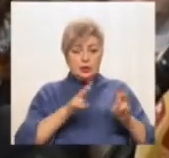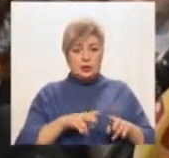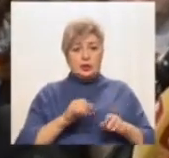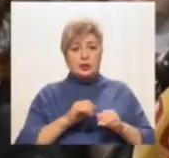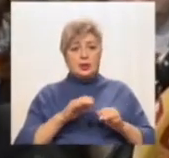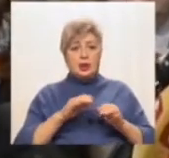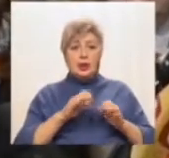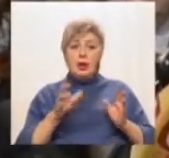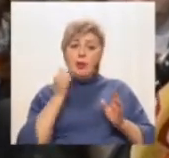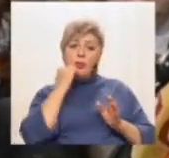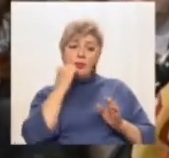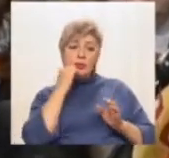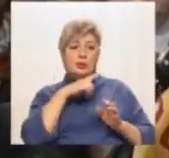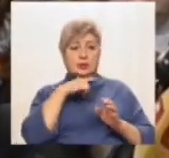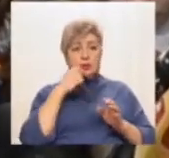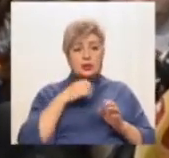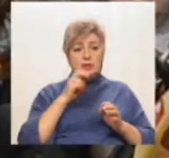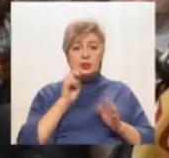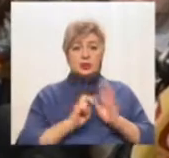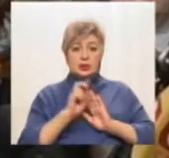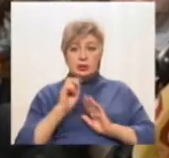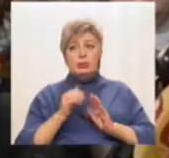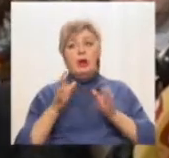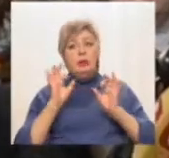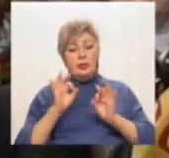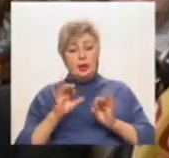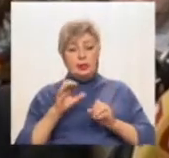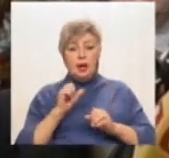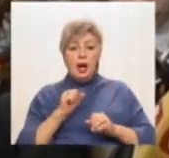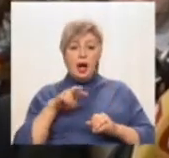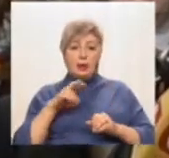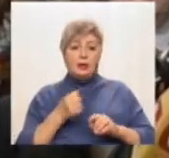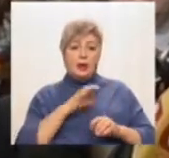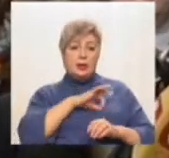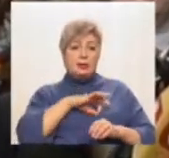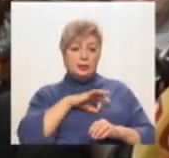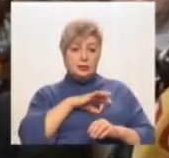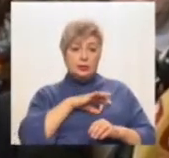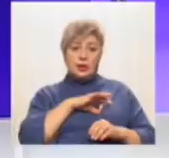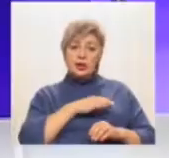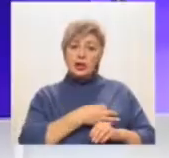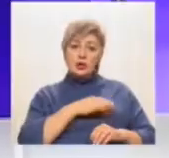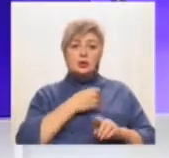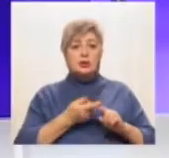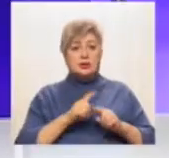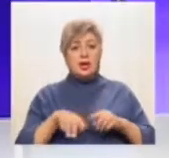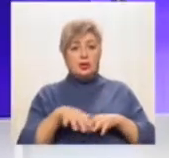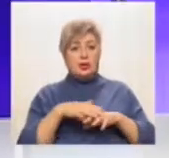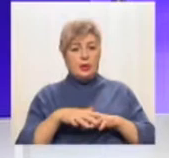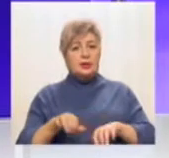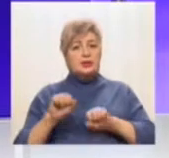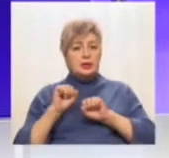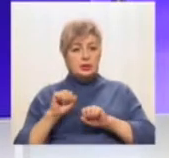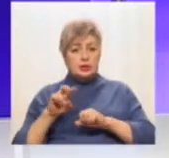право, вона захищена, це вже стосується моральних речей, але юридично ця громада захищена. Голова